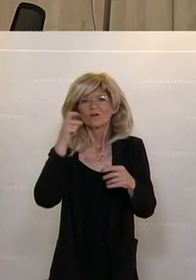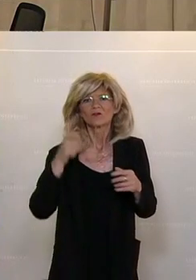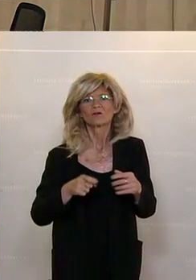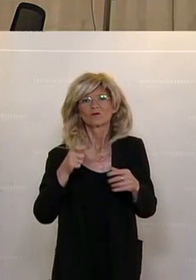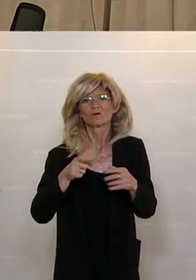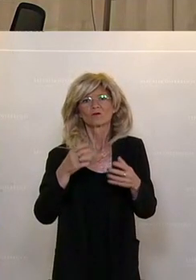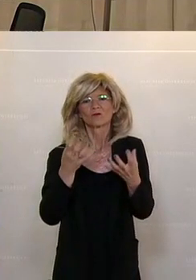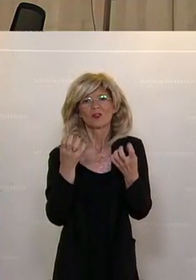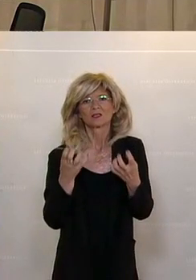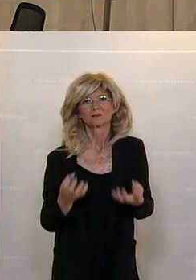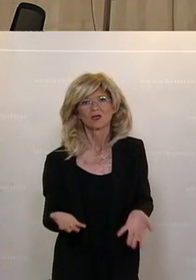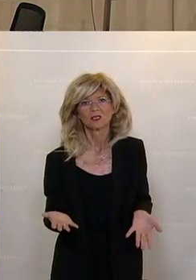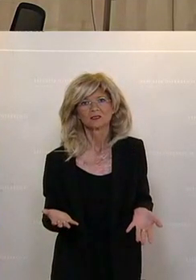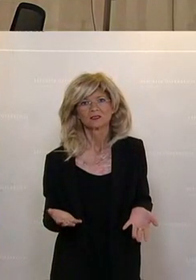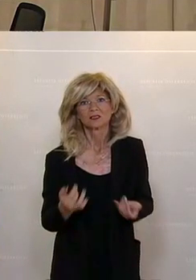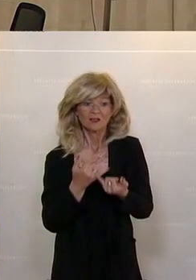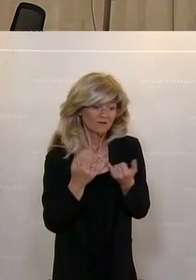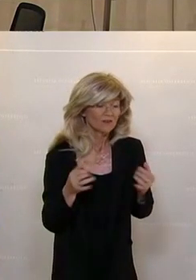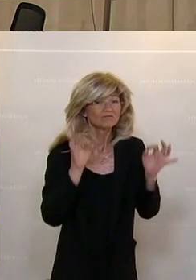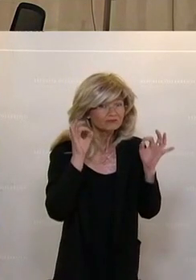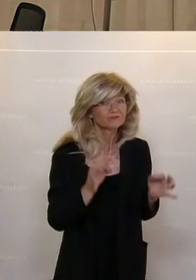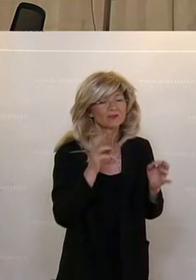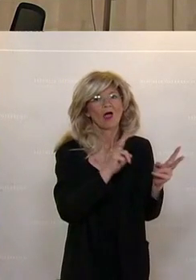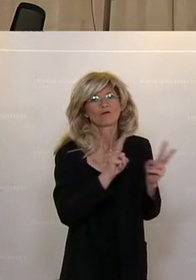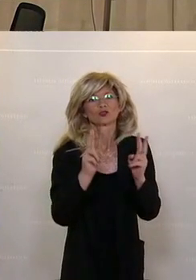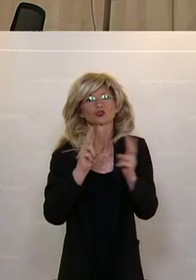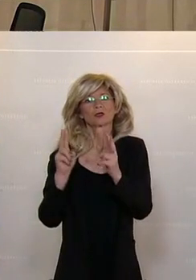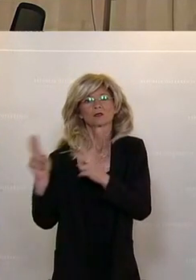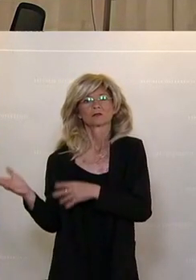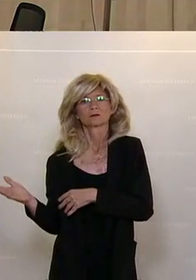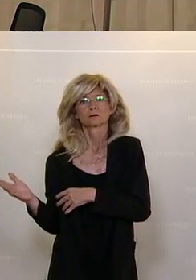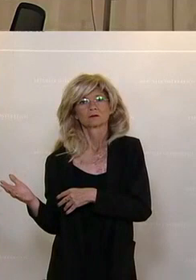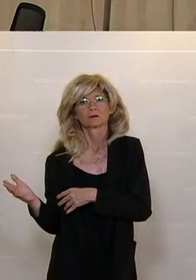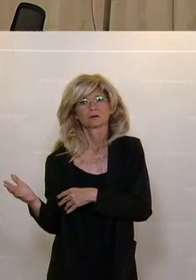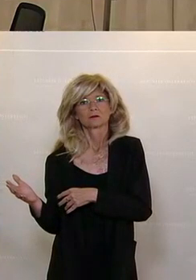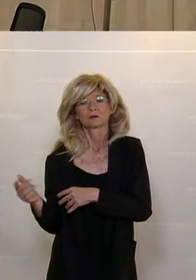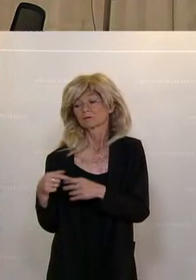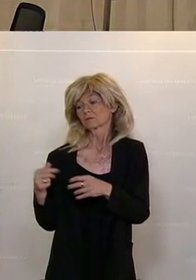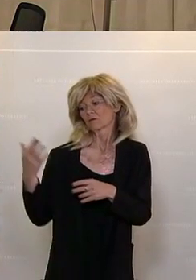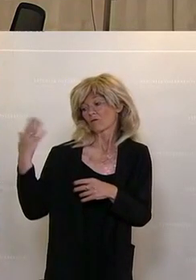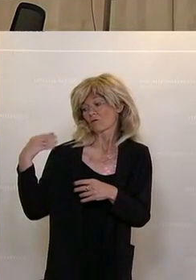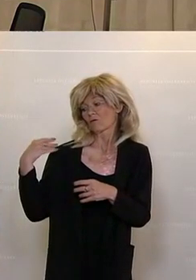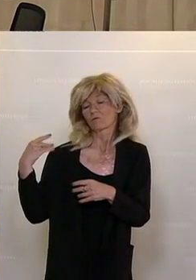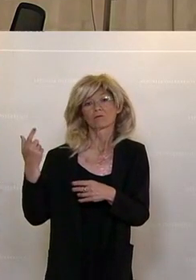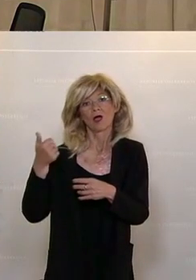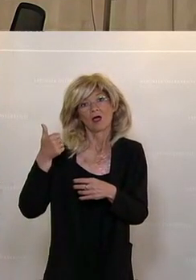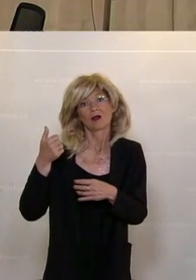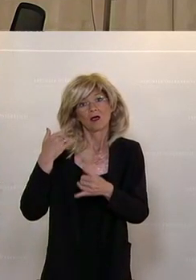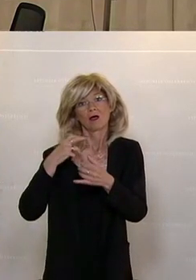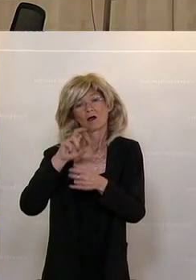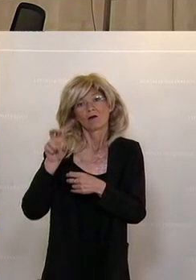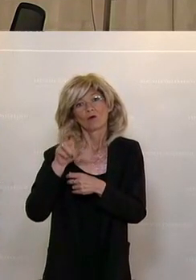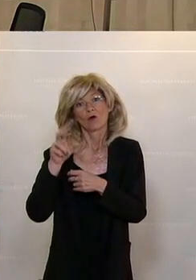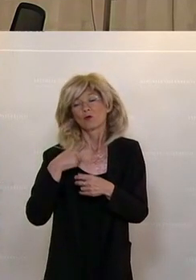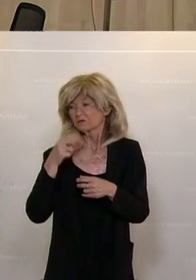in Österreich haben, die Gesundheitsbehörden tatsächlich aufgestellt sind? Wenn ich mir die Anfragebeantwortung von vor gut einer Woche anschaue, wo Sie schreiben, dass Sie keine